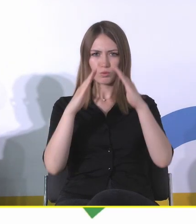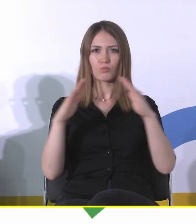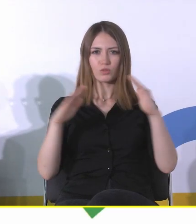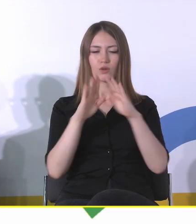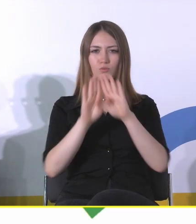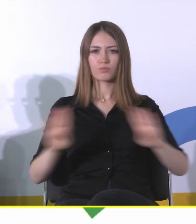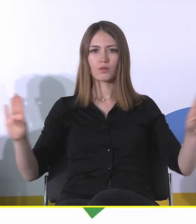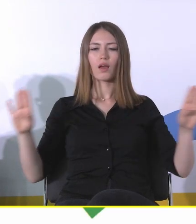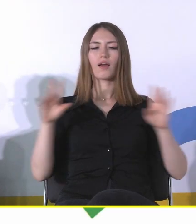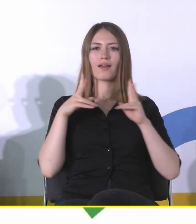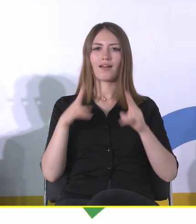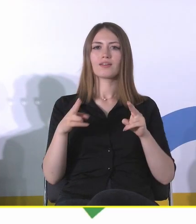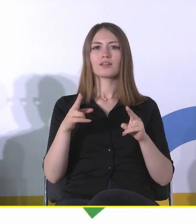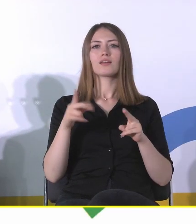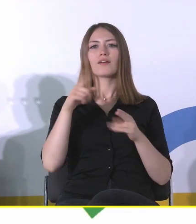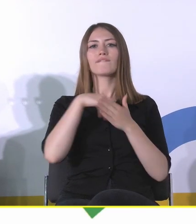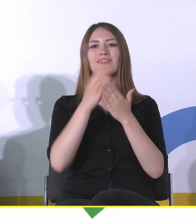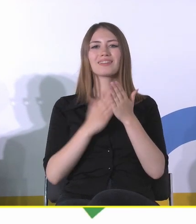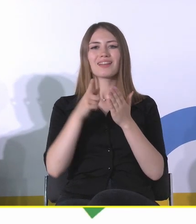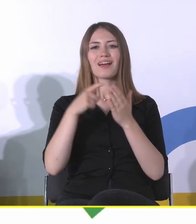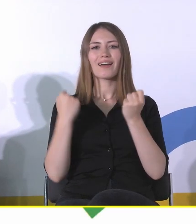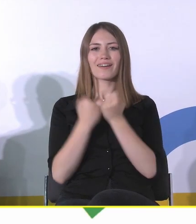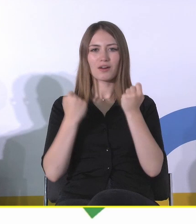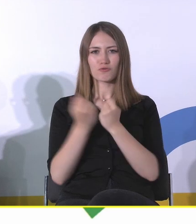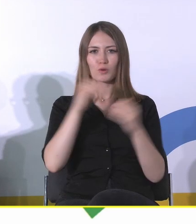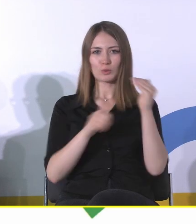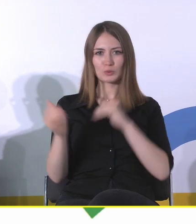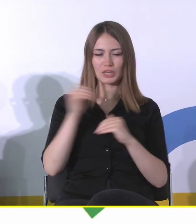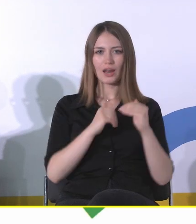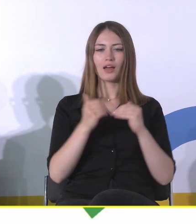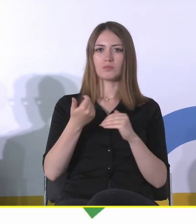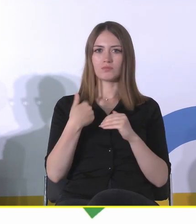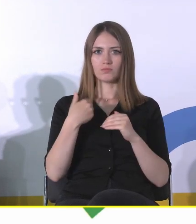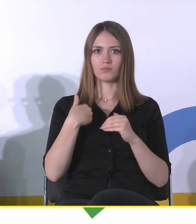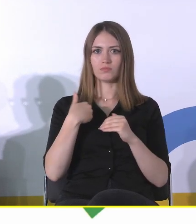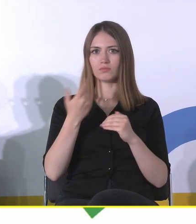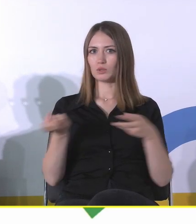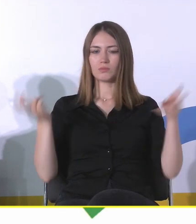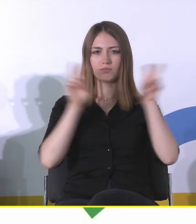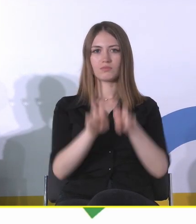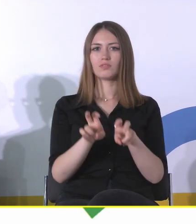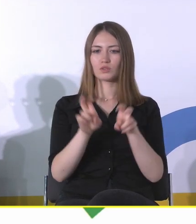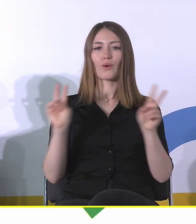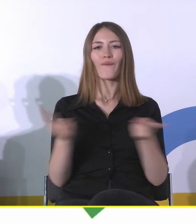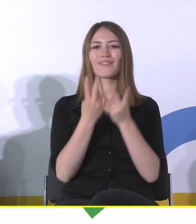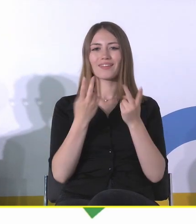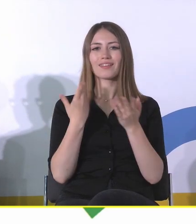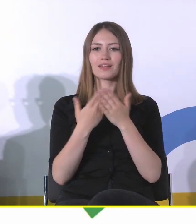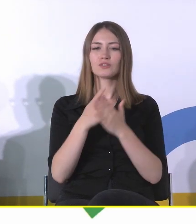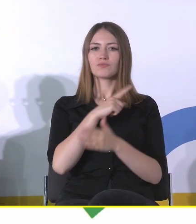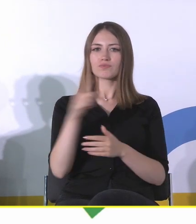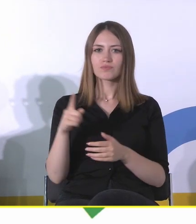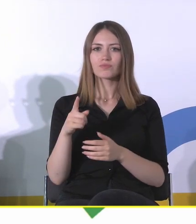Muzeum Podgórza, czyli jednej z dzielnic Krakowa, powstało absolutnie oddolnie z woli, z energii ludzi,